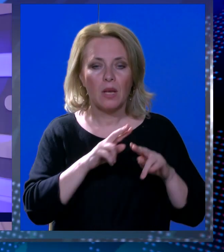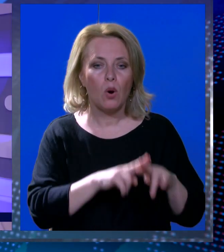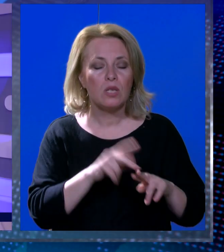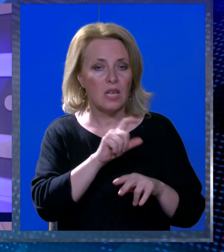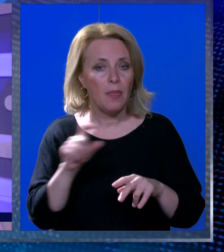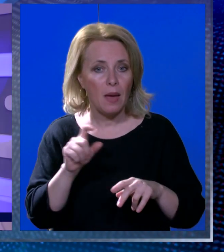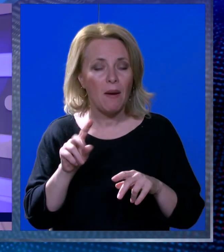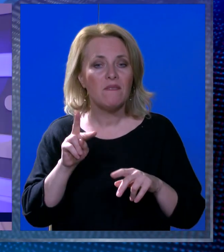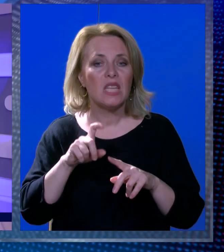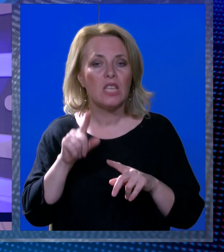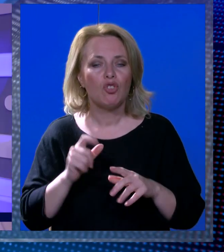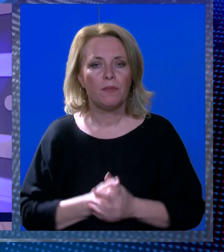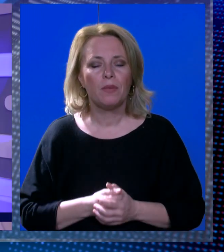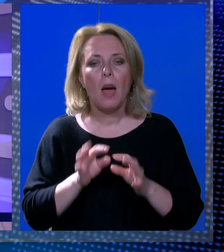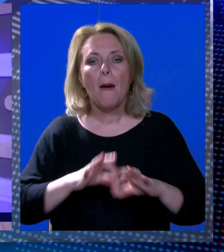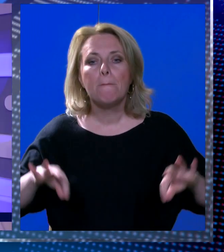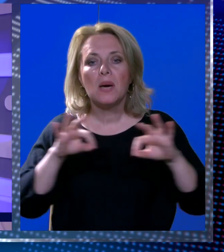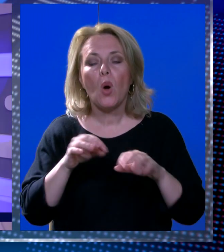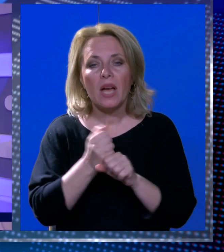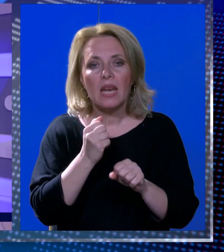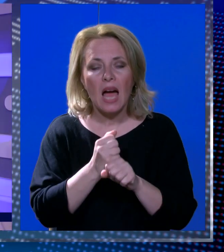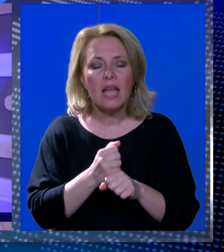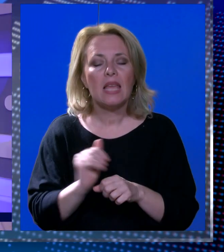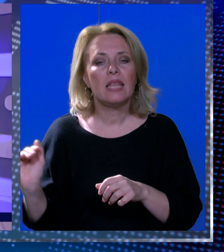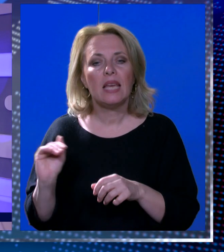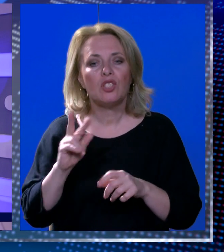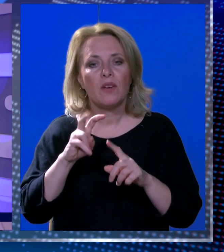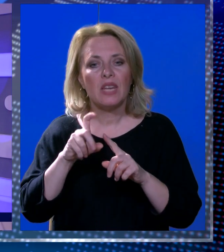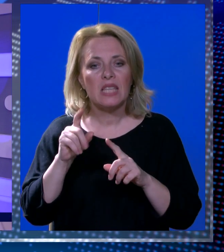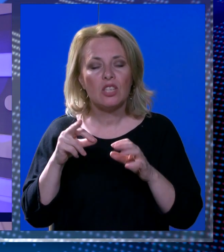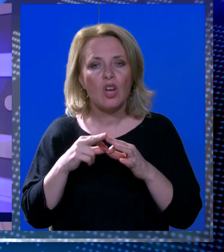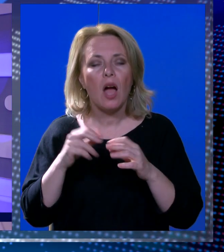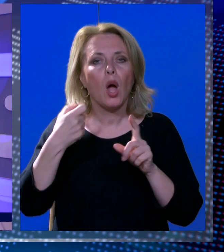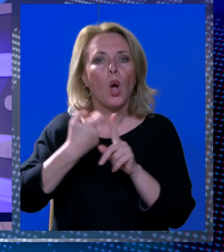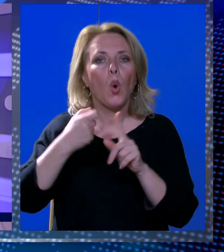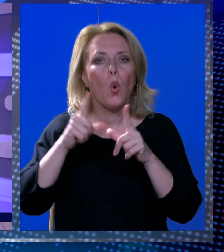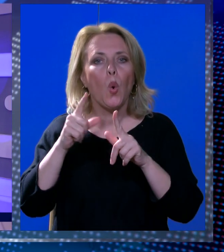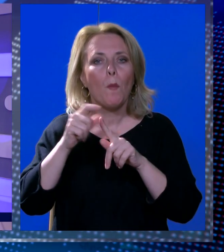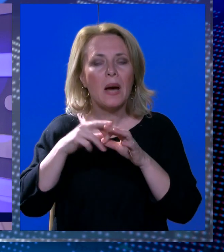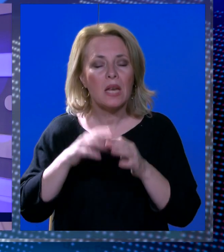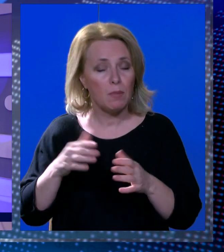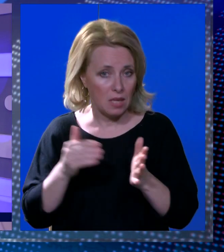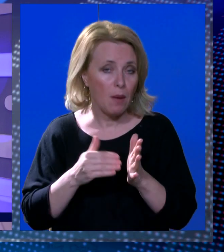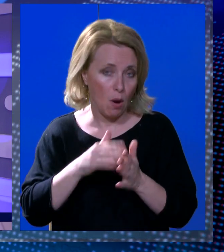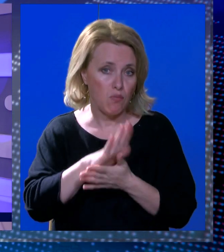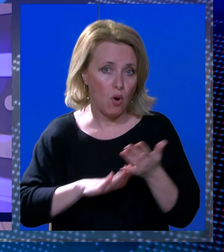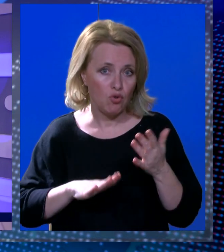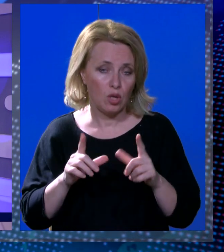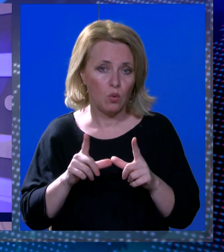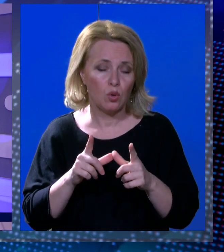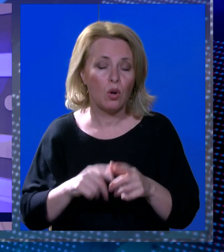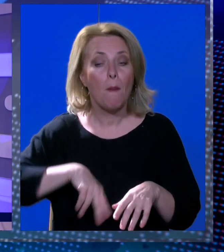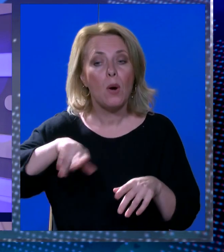Ostajemo na temi vrtića. Projekt gradnje dječjeg vrtića u Kuparima sve bliže početku realizacije. Potpisan je skoro 300